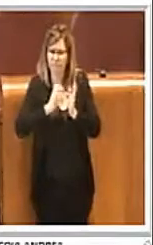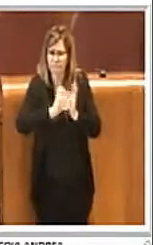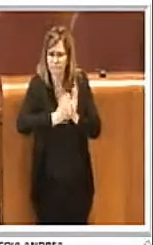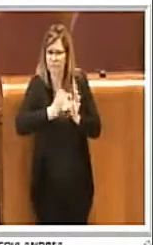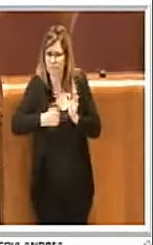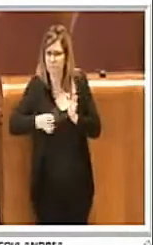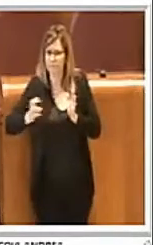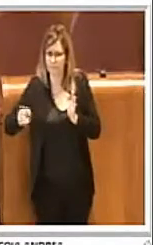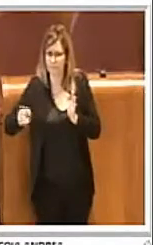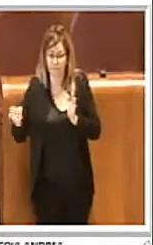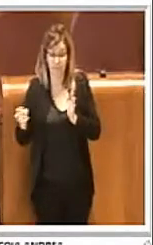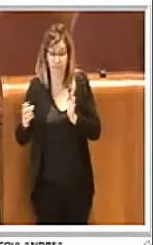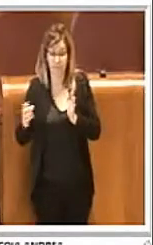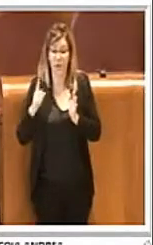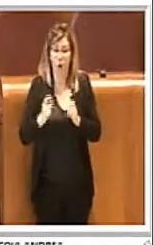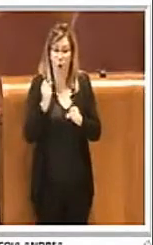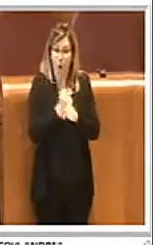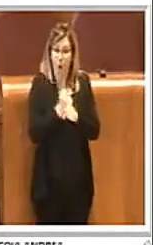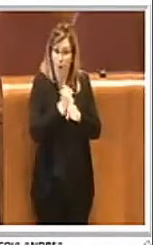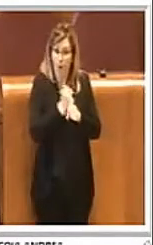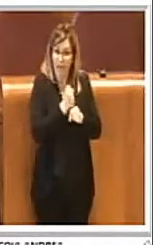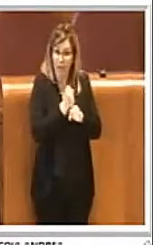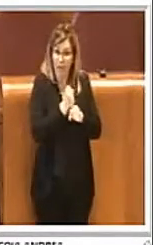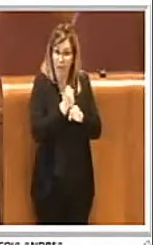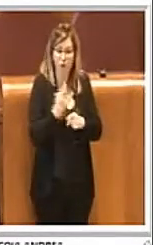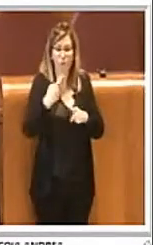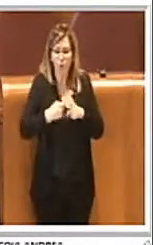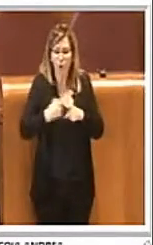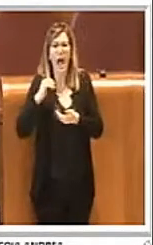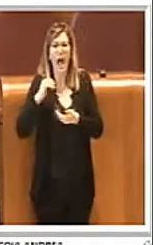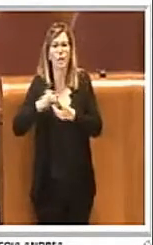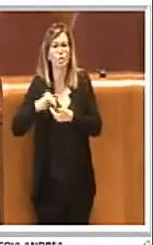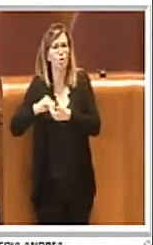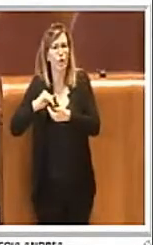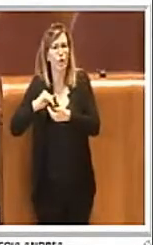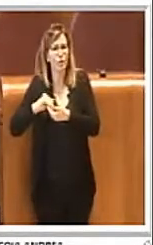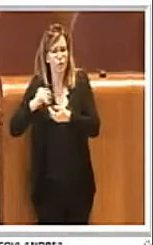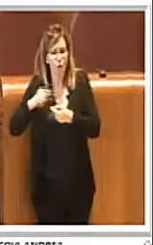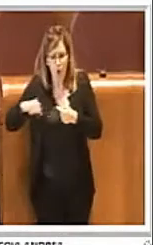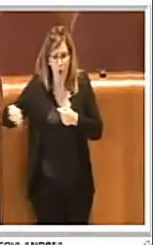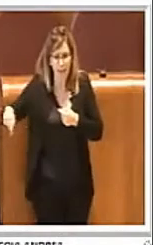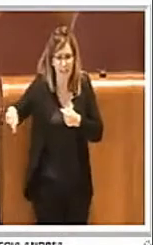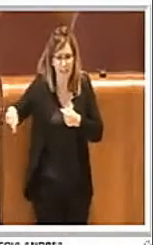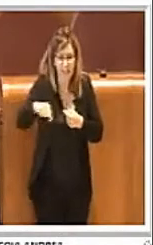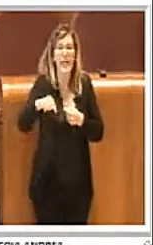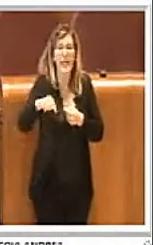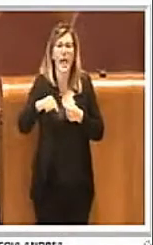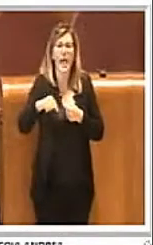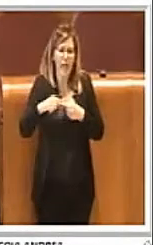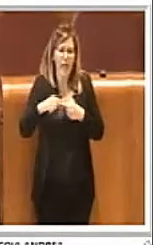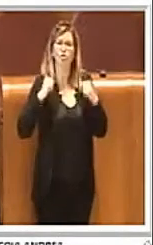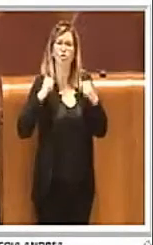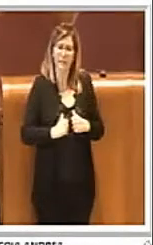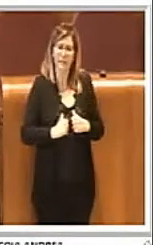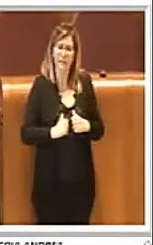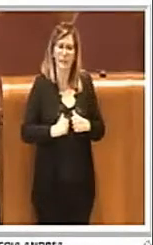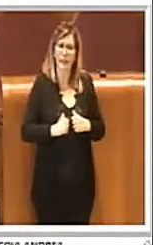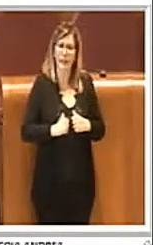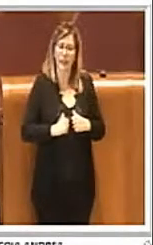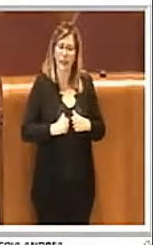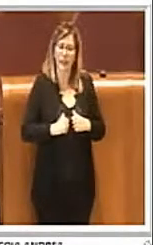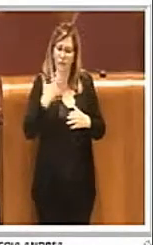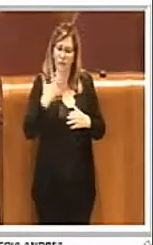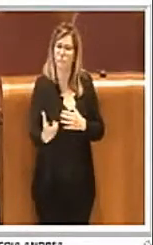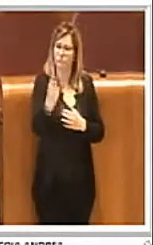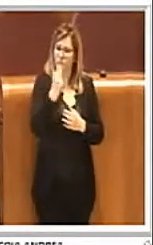sia gli operatori che le associazioni di categoria che gli stessi cittadini hanno riportato all'attenzione di noi